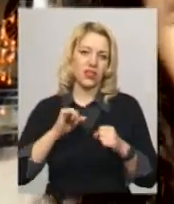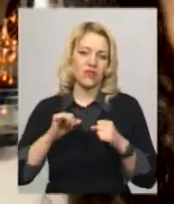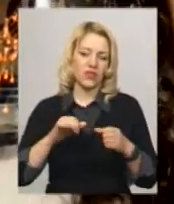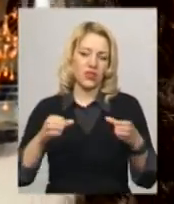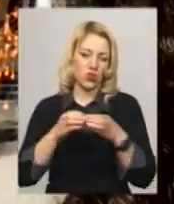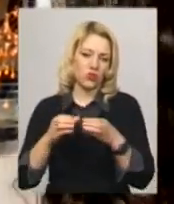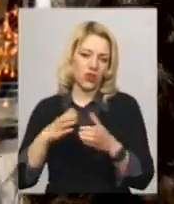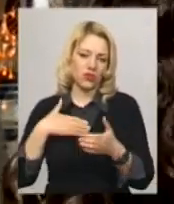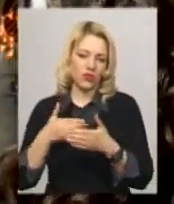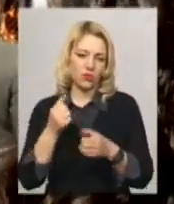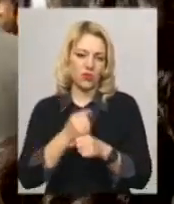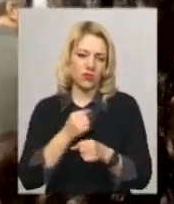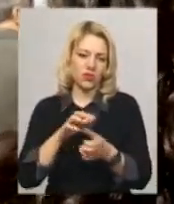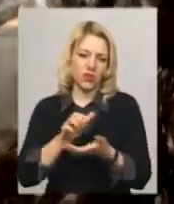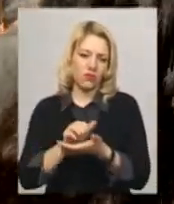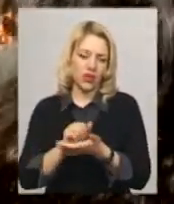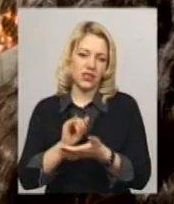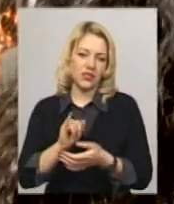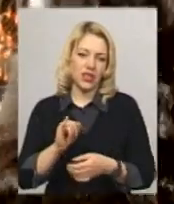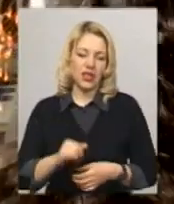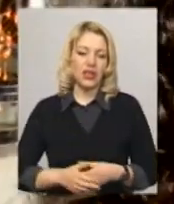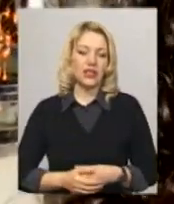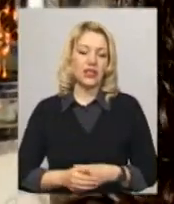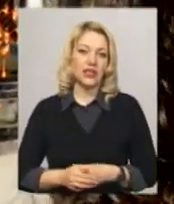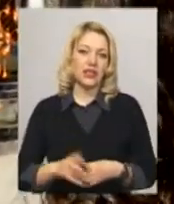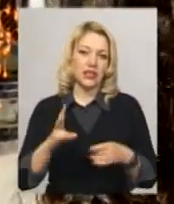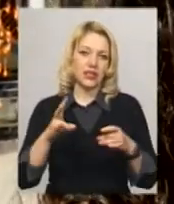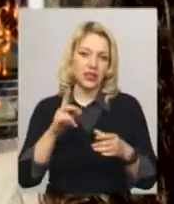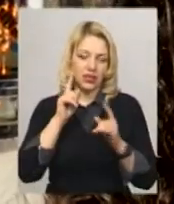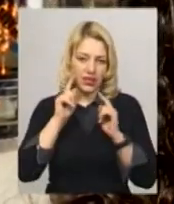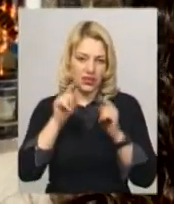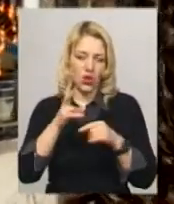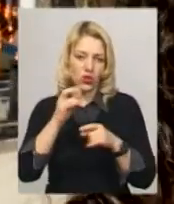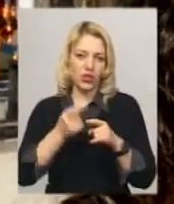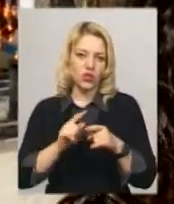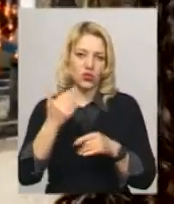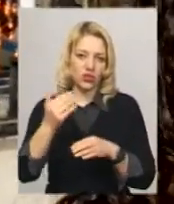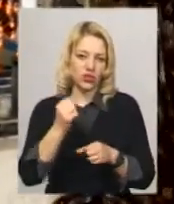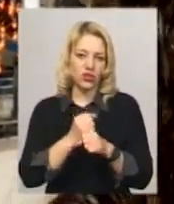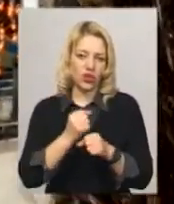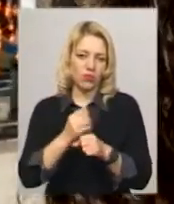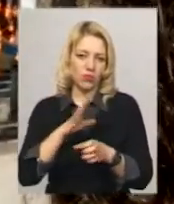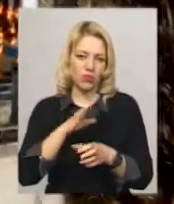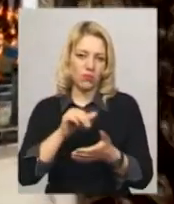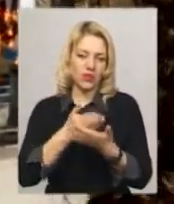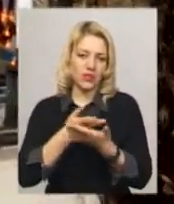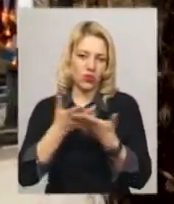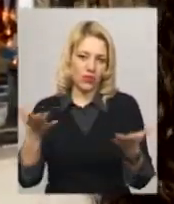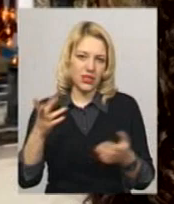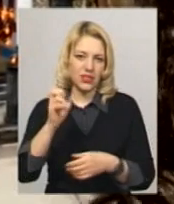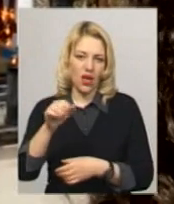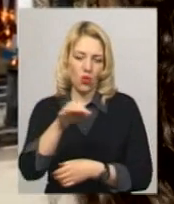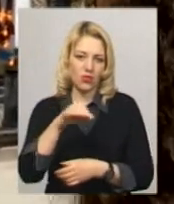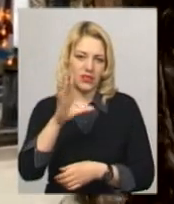активно з ними працюють, займаються і безпосередньо націлюють на те, що їхні роботи повинні презентуватися на обласних та